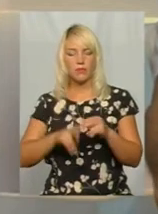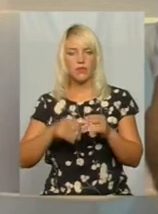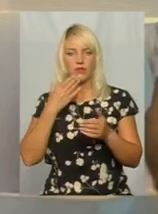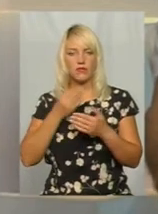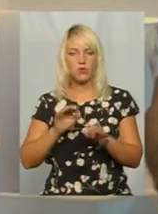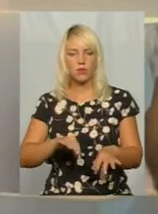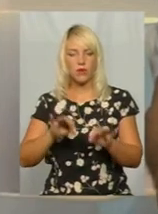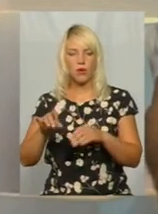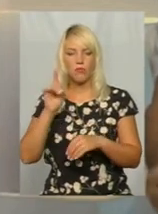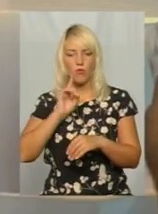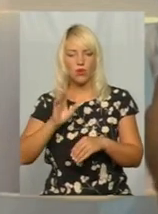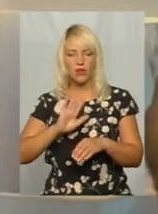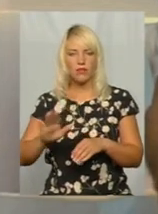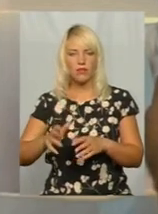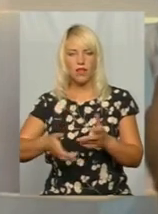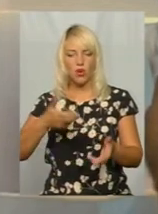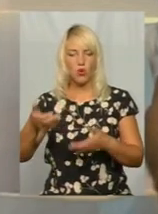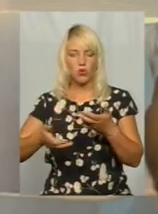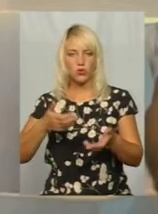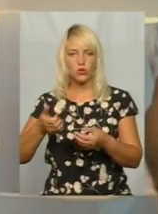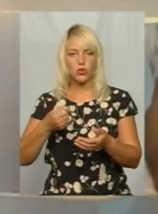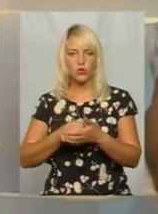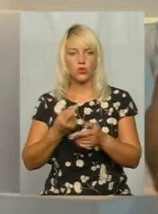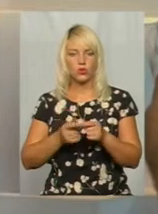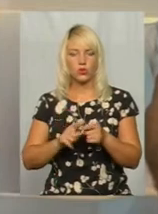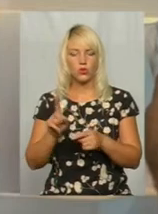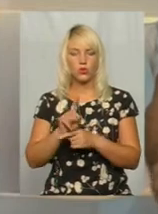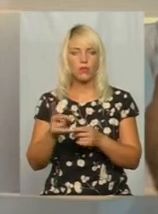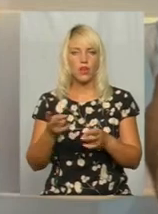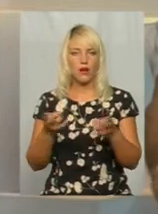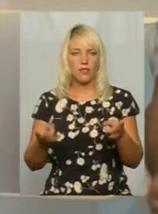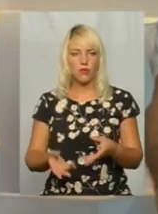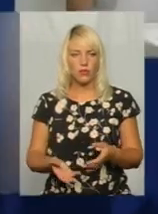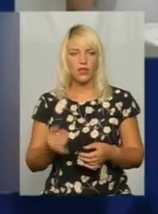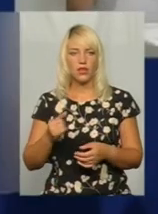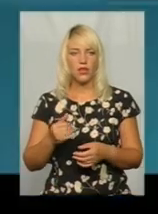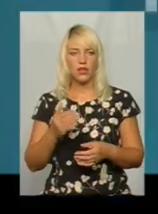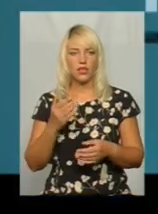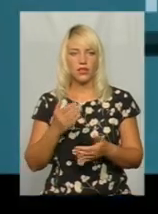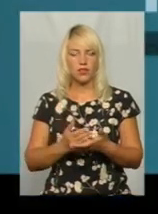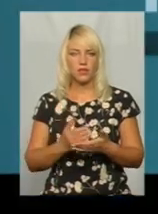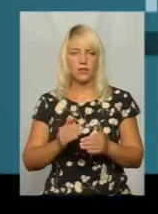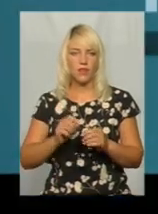поки він не розгрузиться до тої нормі, яка необхідна. І ідея наростається.